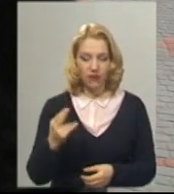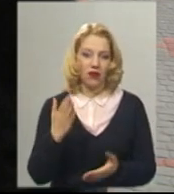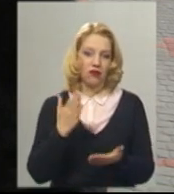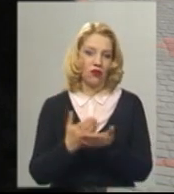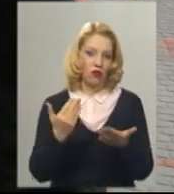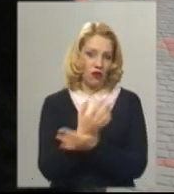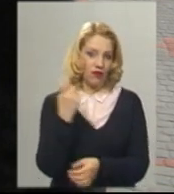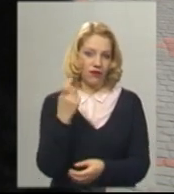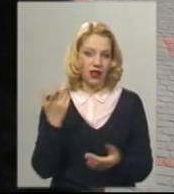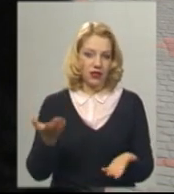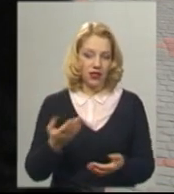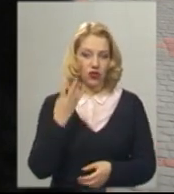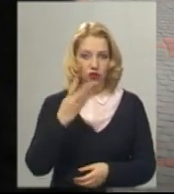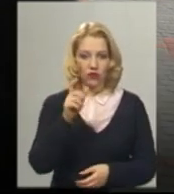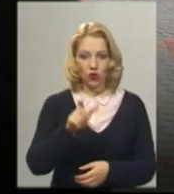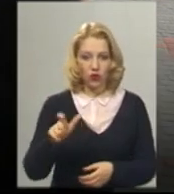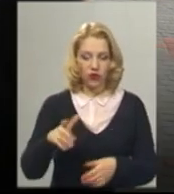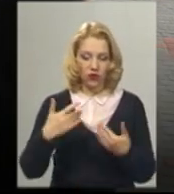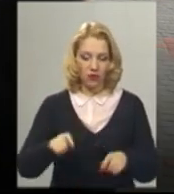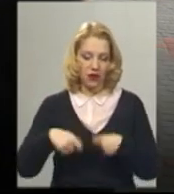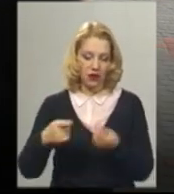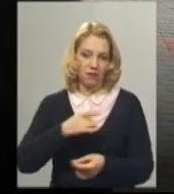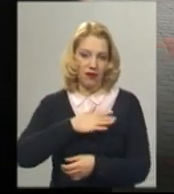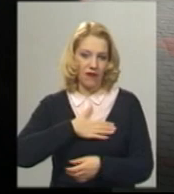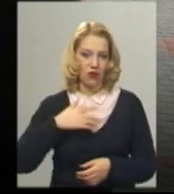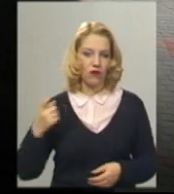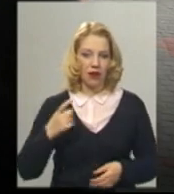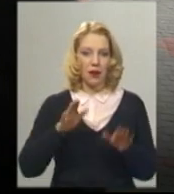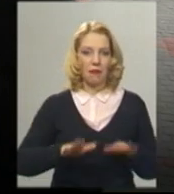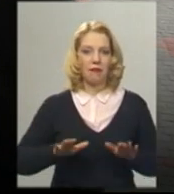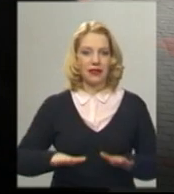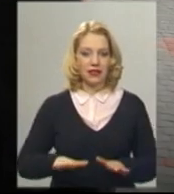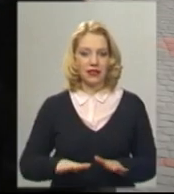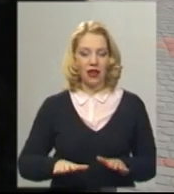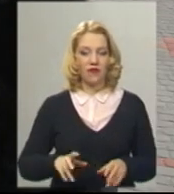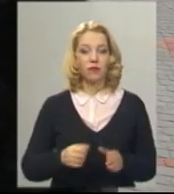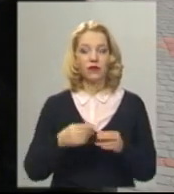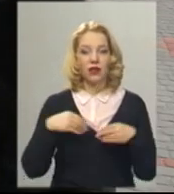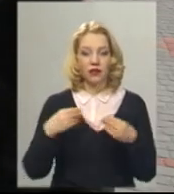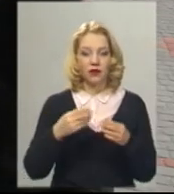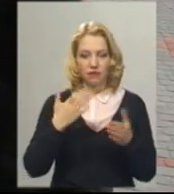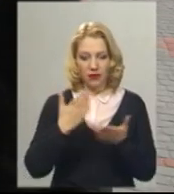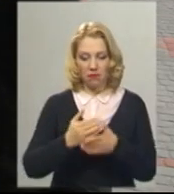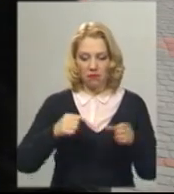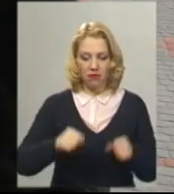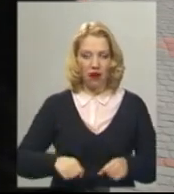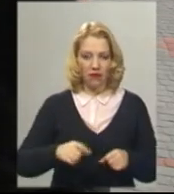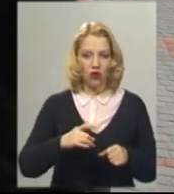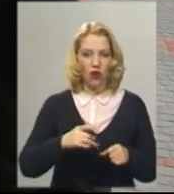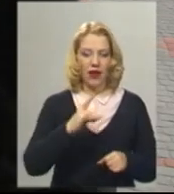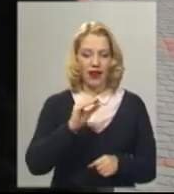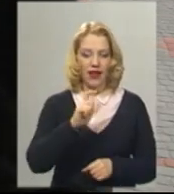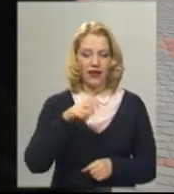Ганна Власова. Чотирьом людям вже передано приватну власність місцевим, зареєстровано право в реєстраційній службі. Якщо